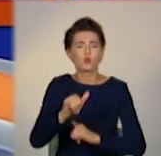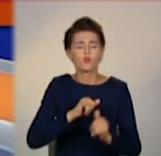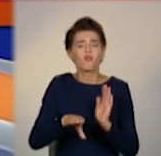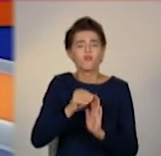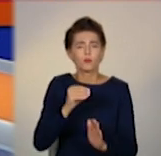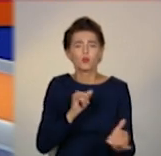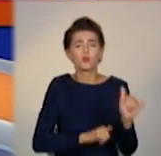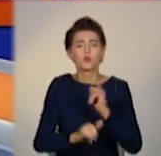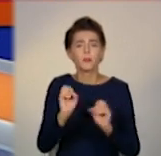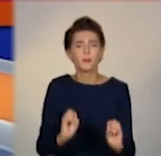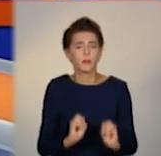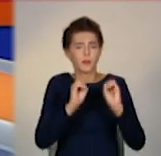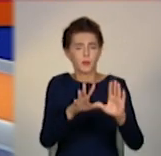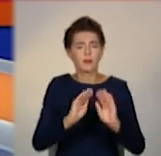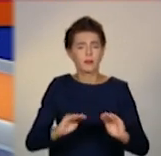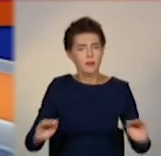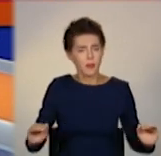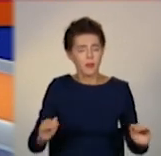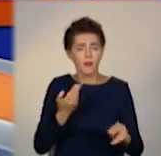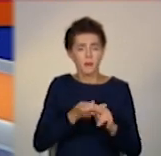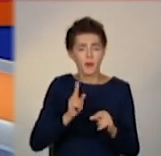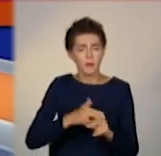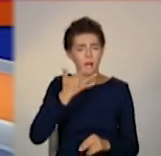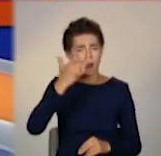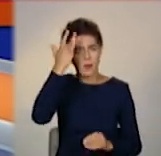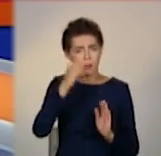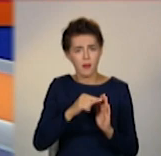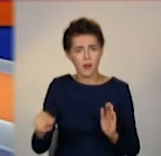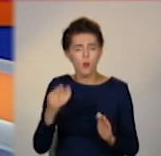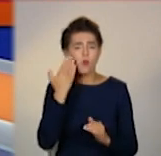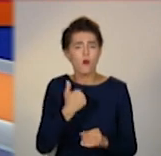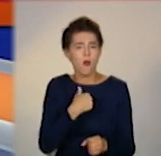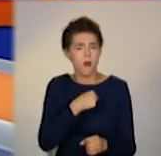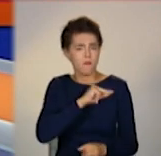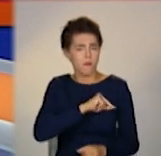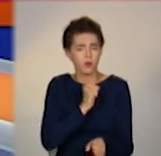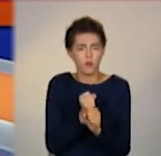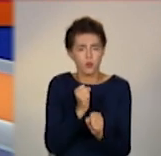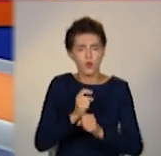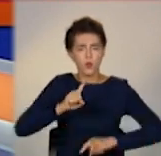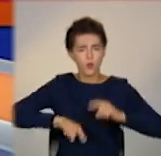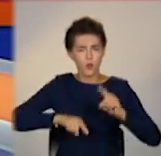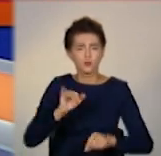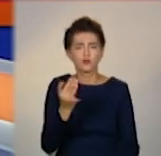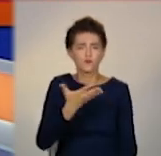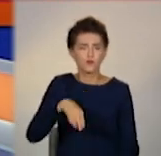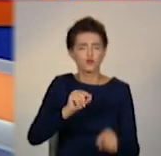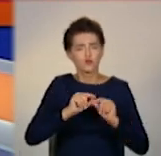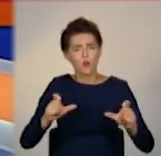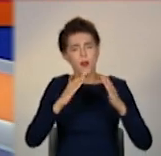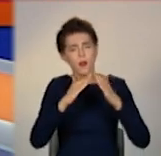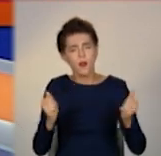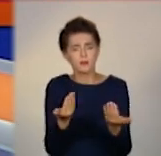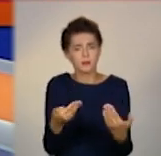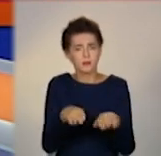у пошуках, куди подіти малечу, поки самі на роботі. Пришкільні табори закриті, під замком